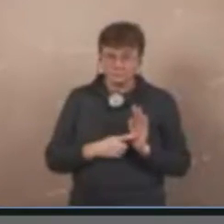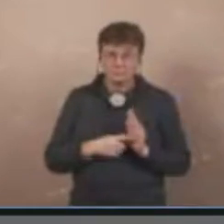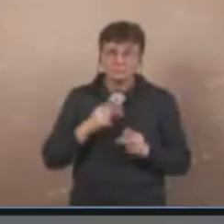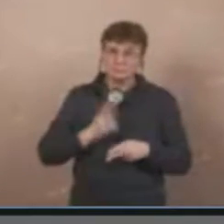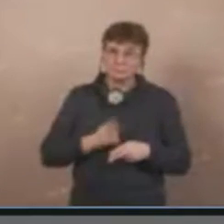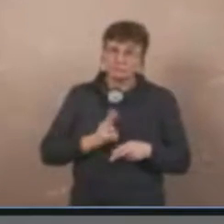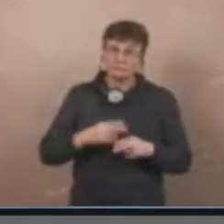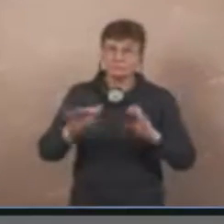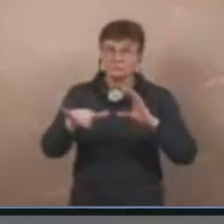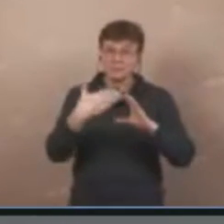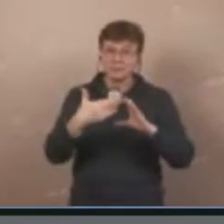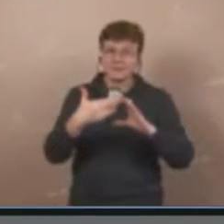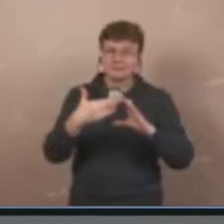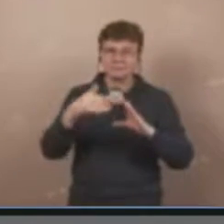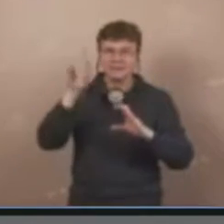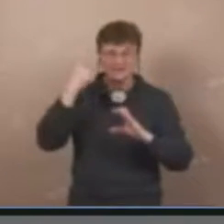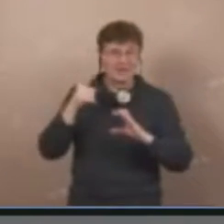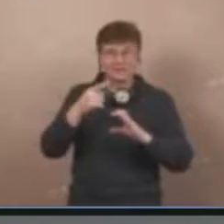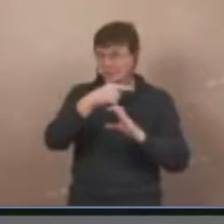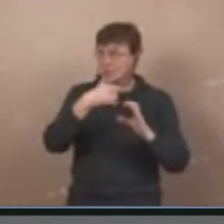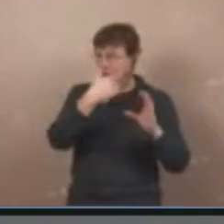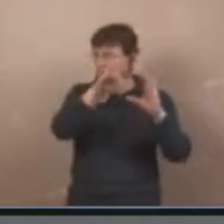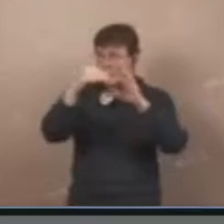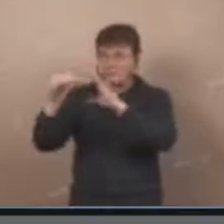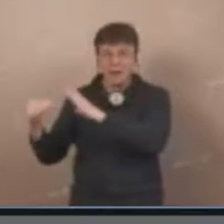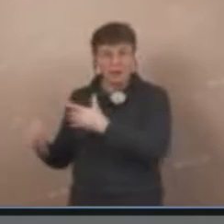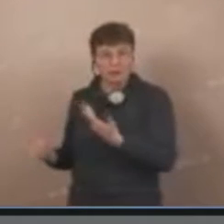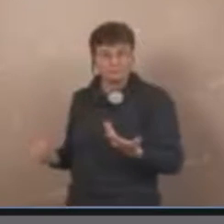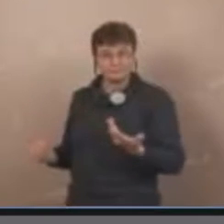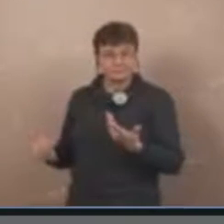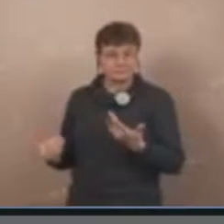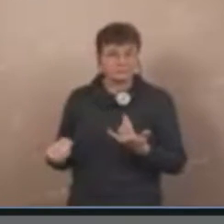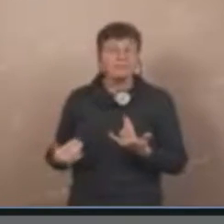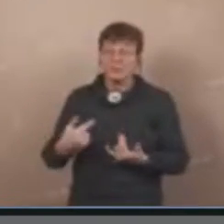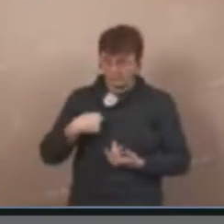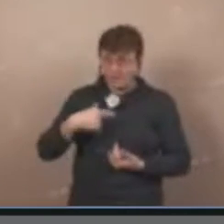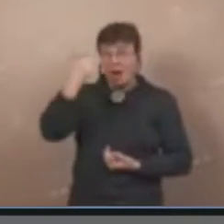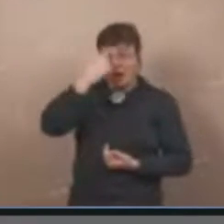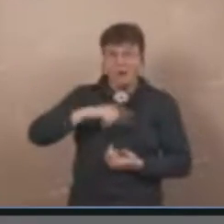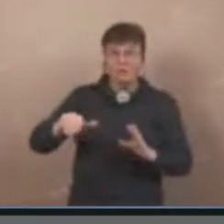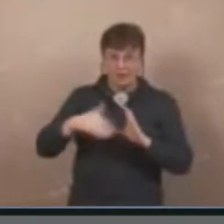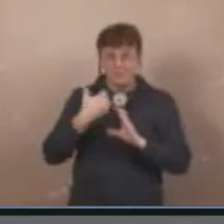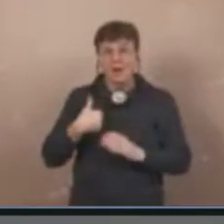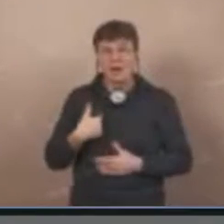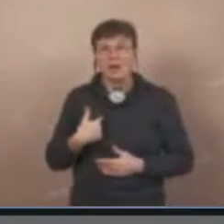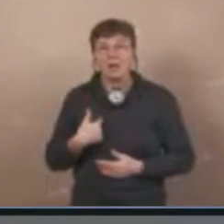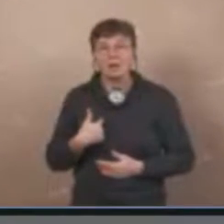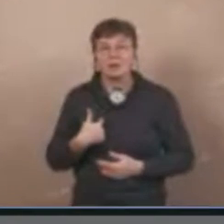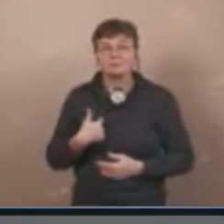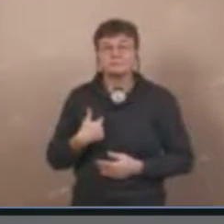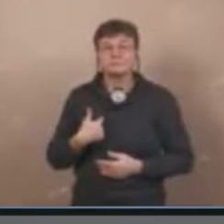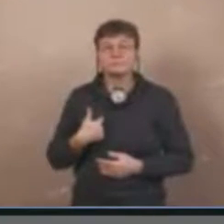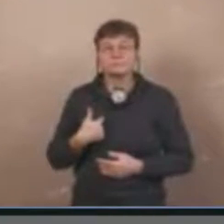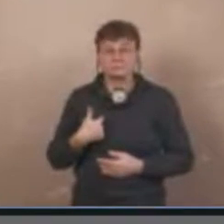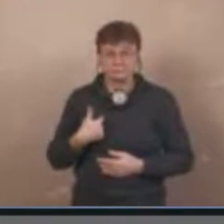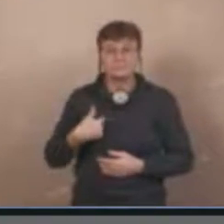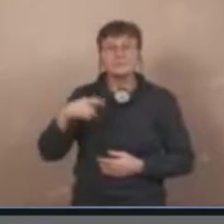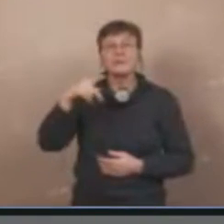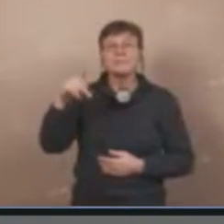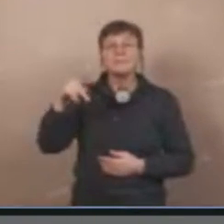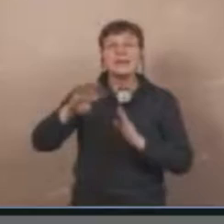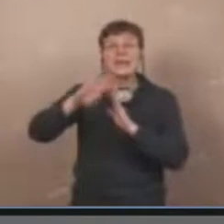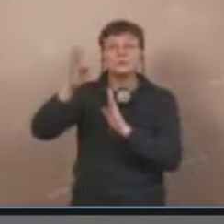weiß nicht, ob es von dir ist. Dann sind wir heute eine Stunde umgegangen. Auf jeden Fall, dass die Zauschern an Pilatusbisch wirklich anhalten.